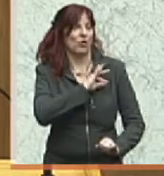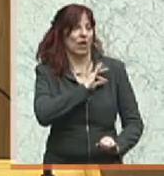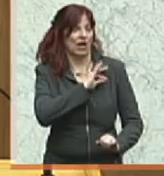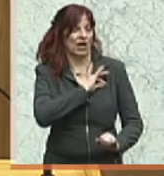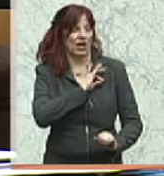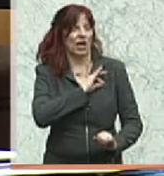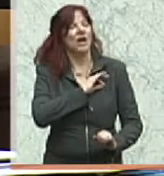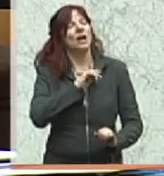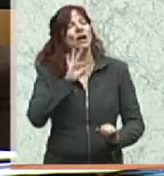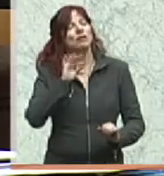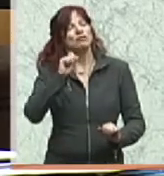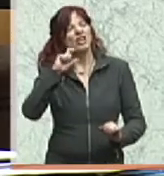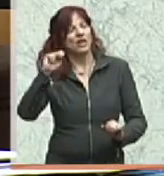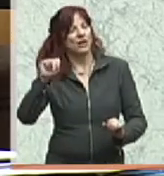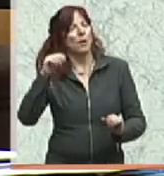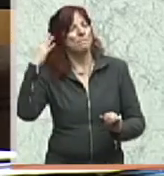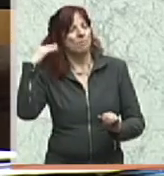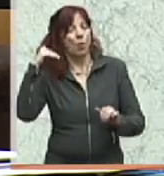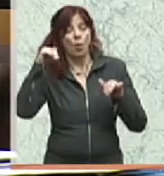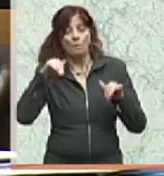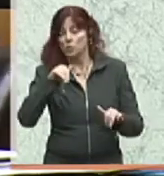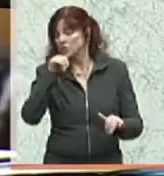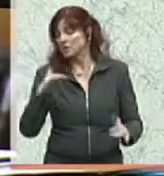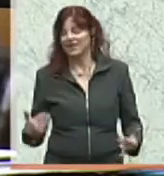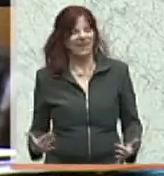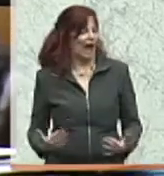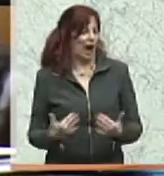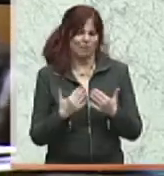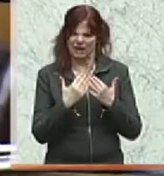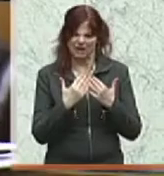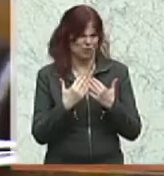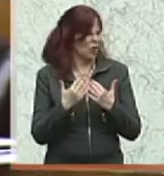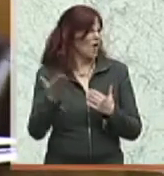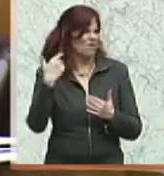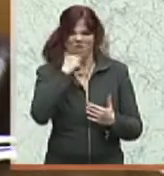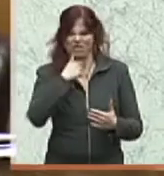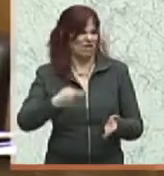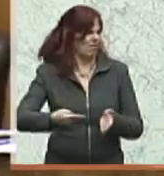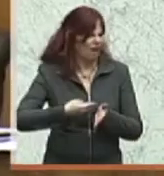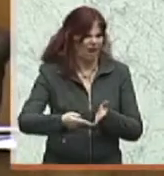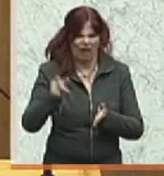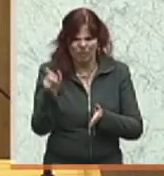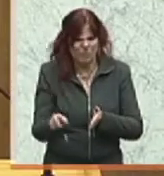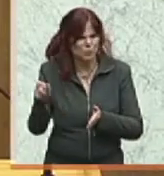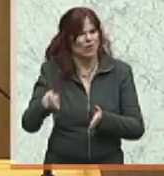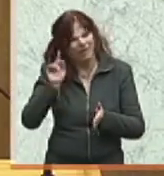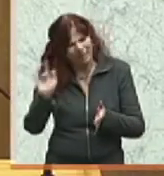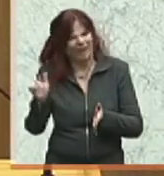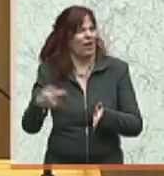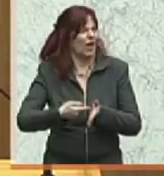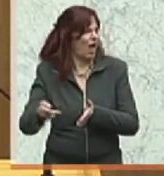rehabilitiert werden. Die waren nie angeklagt und von daher stellt sich diese Frage nicht. Auf die